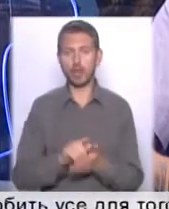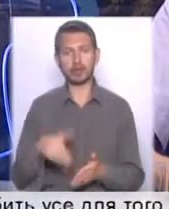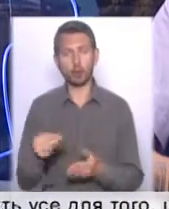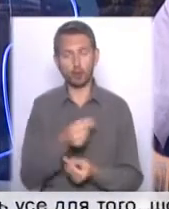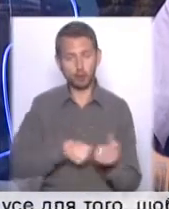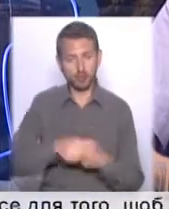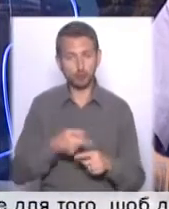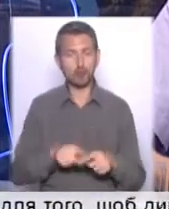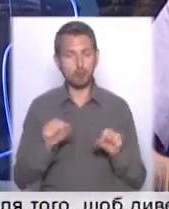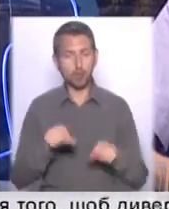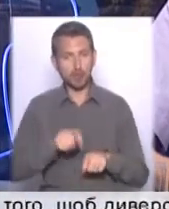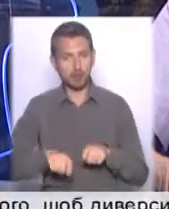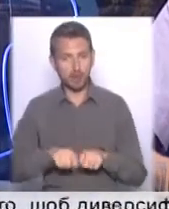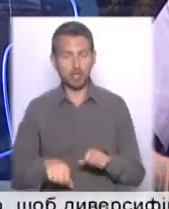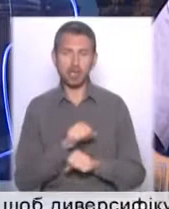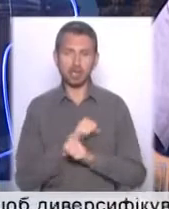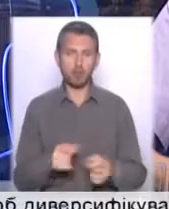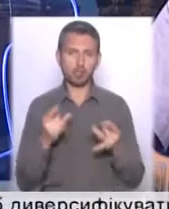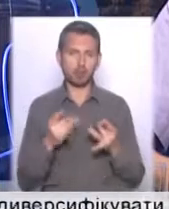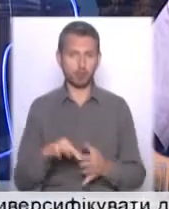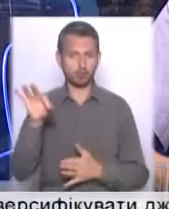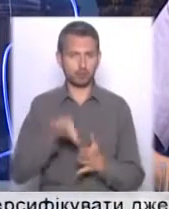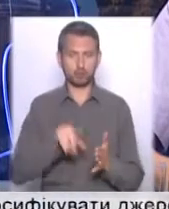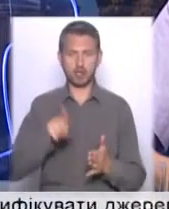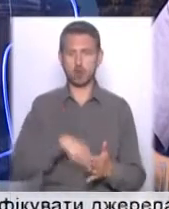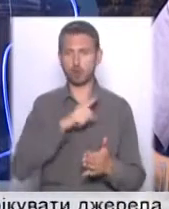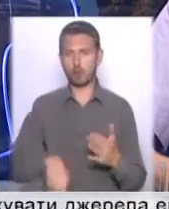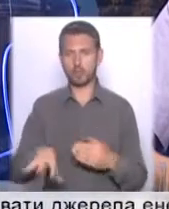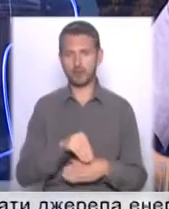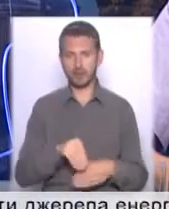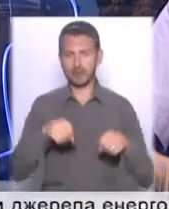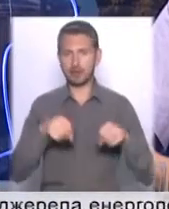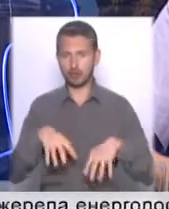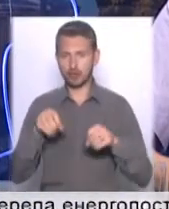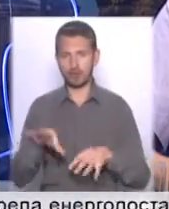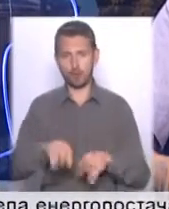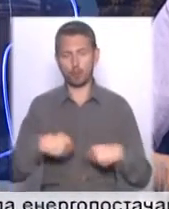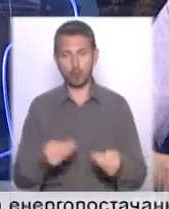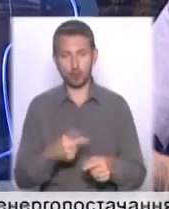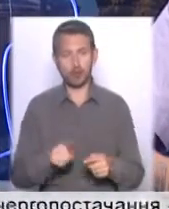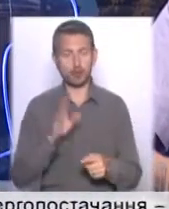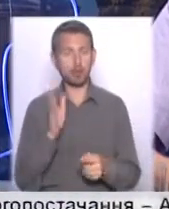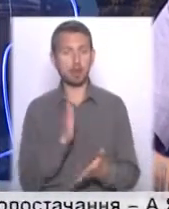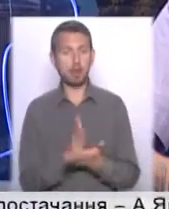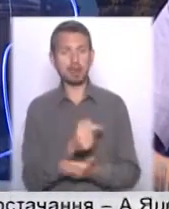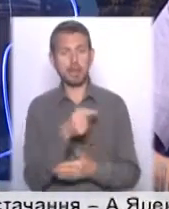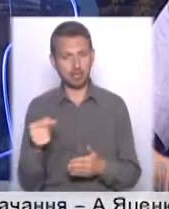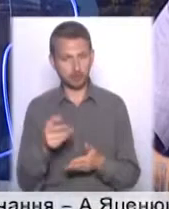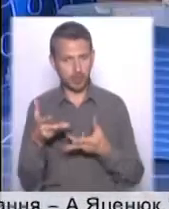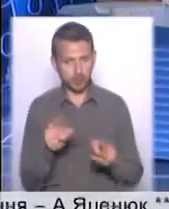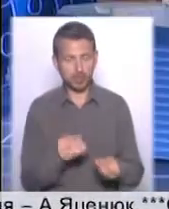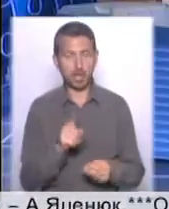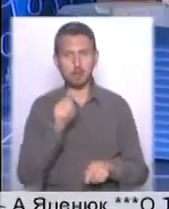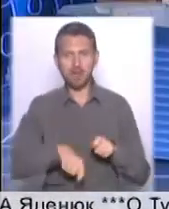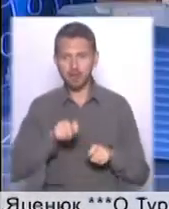можна перевіряти. Але не можна просто взяти одним махом скасовувати всі, наприклад, рішення про видачу, тому що це матиме негативний ефект. Але перевірку,